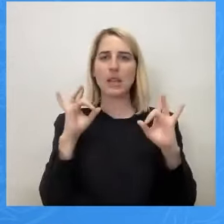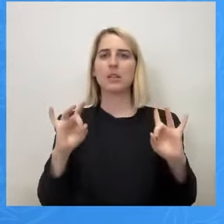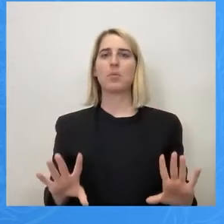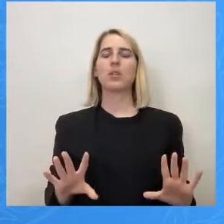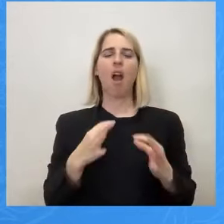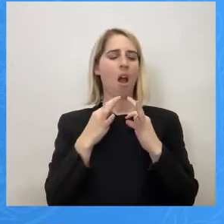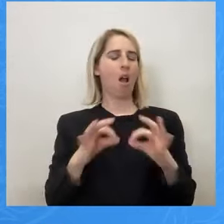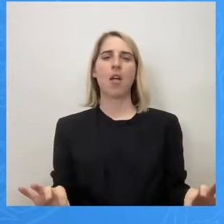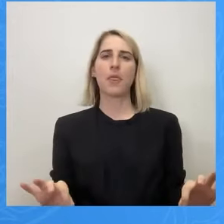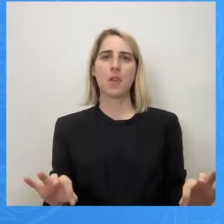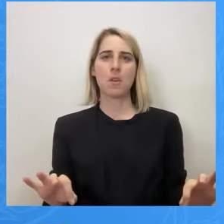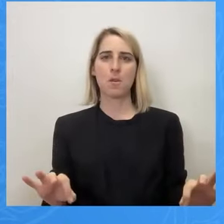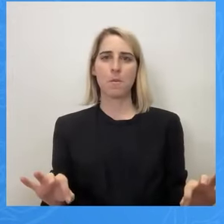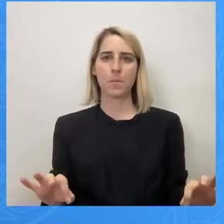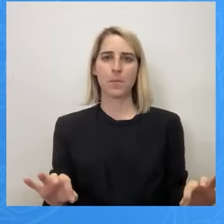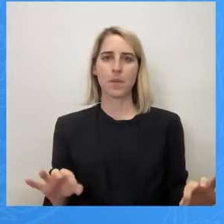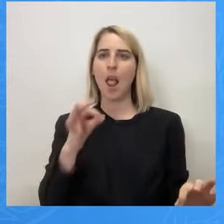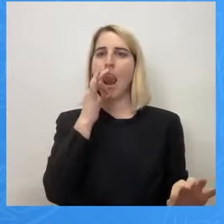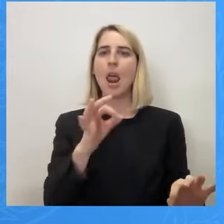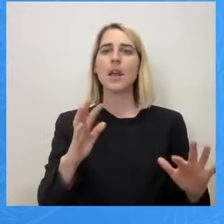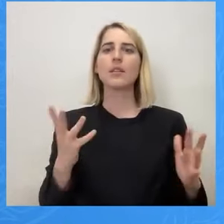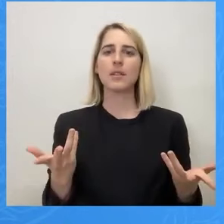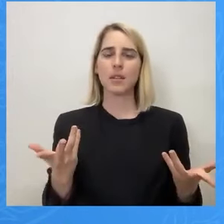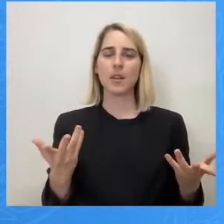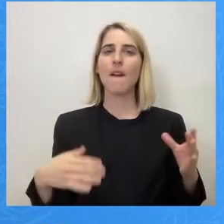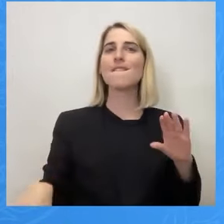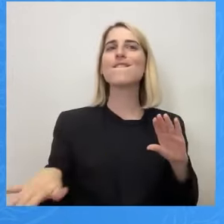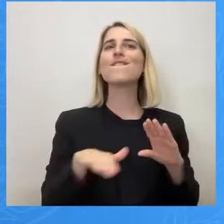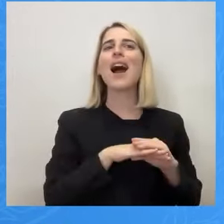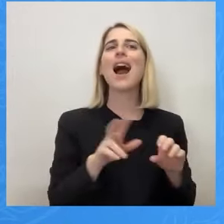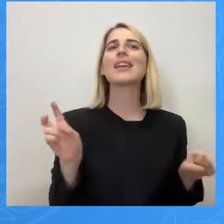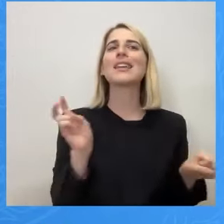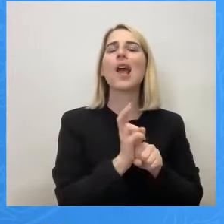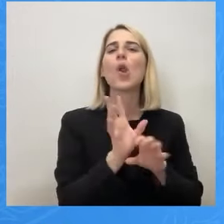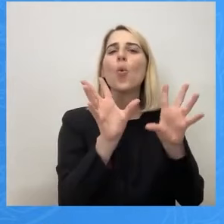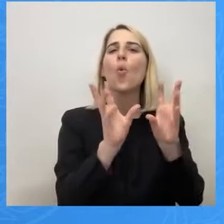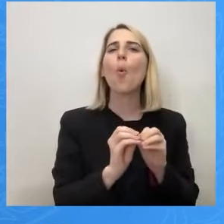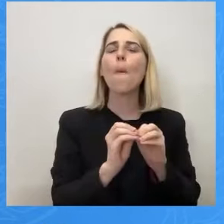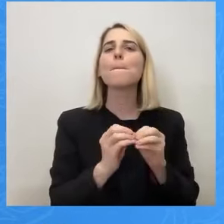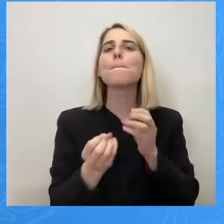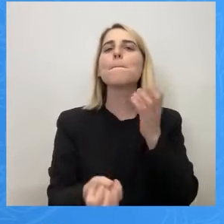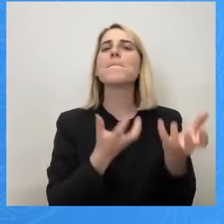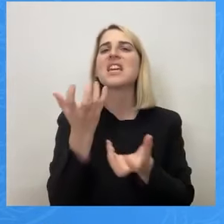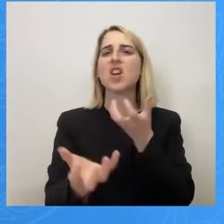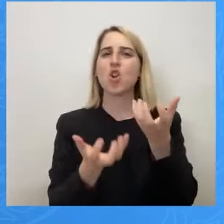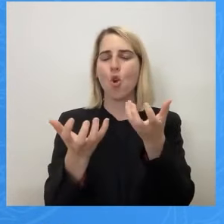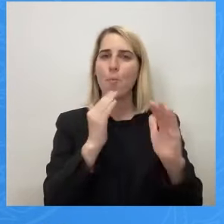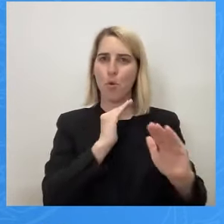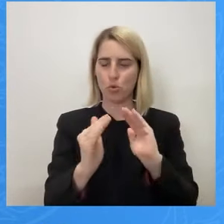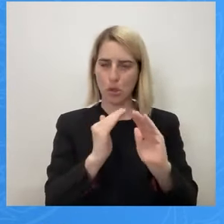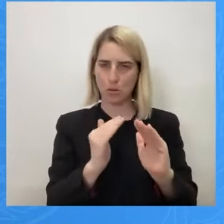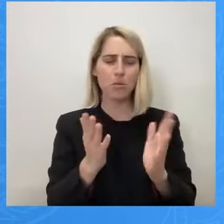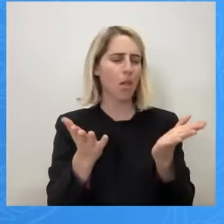Και λέει μάλιστα ότι δεν υπάρχει φάκελος πυροποστασίας του εργοταξίου και ότι η είσοδος, αναφέρθηκε και πριν,